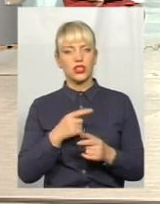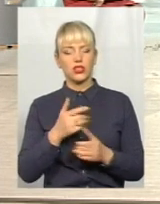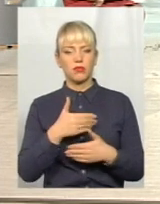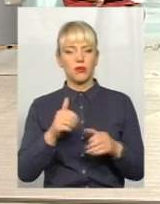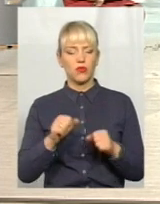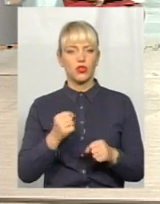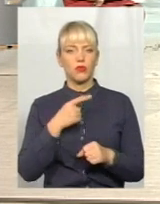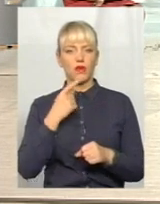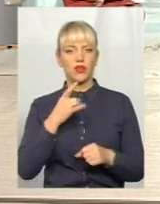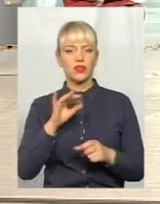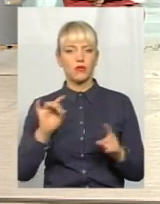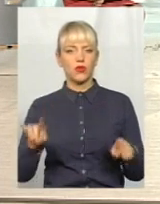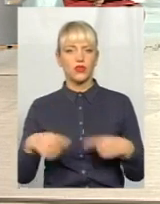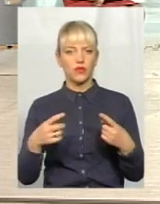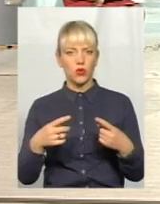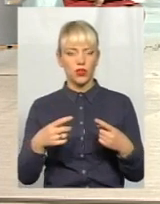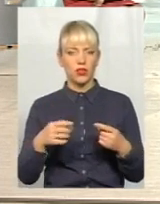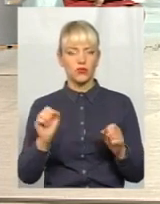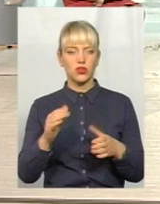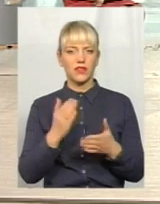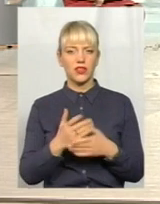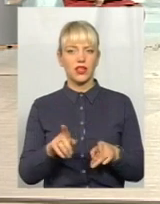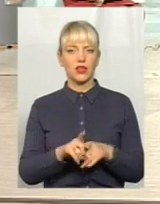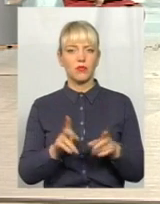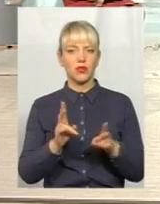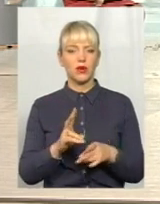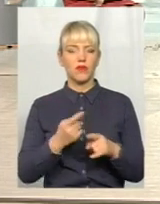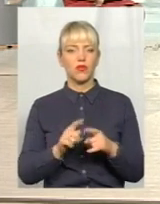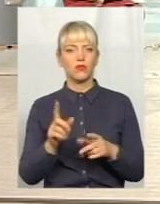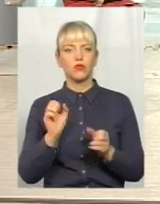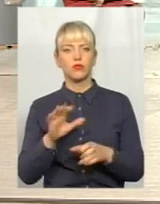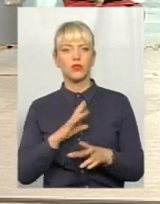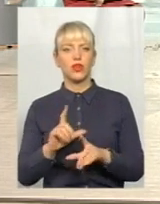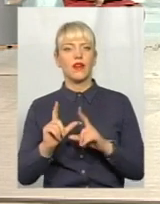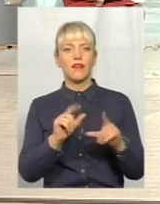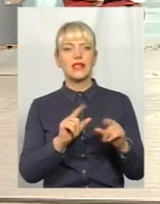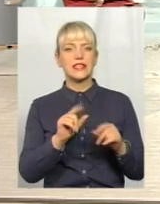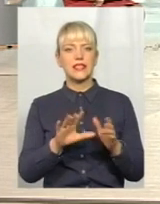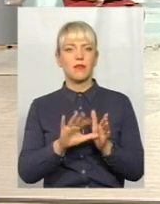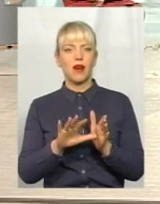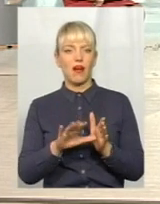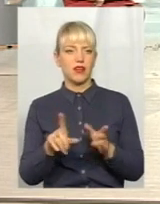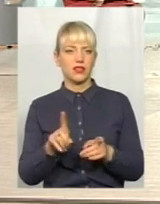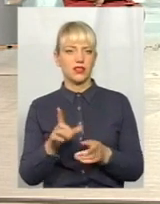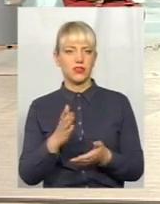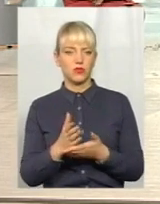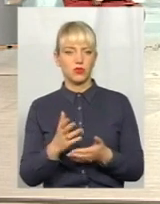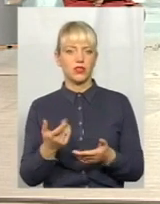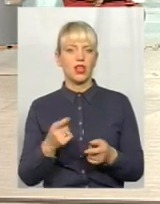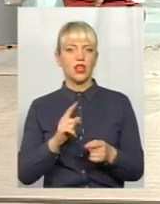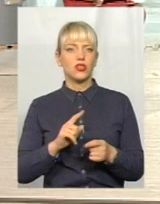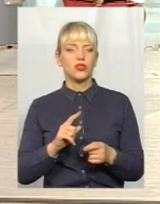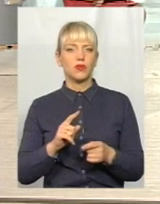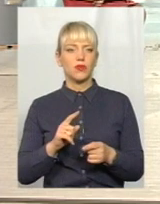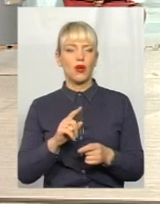говорити про створення, можливо, є потреба в тому, щоб виїздні, якісь, до прикладу, були бригади, ну, паліативної допомоги.